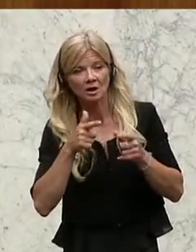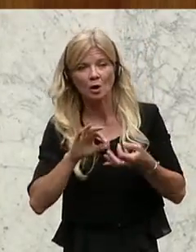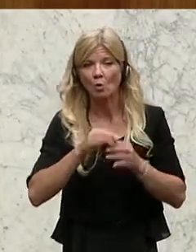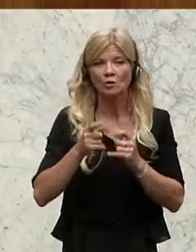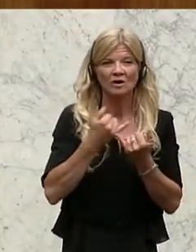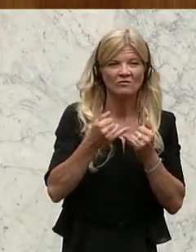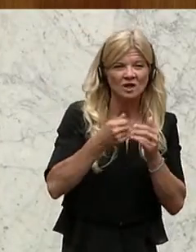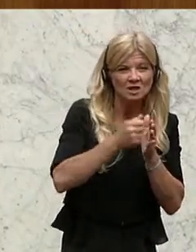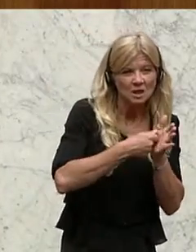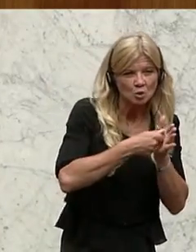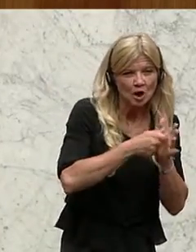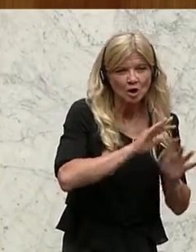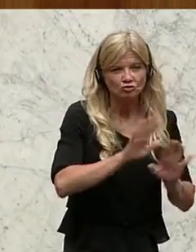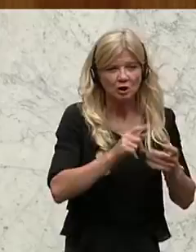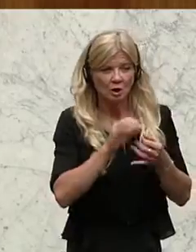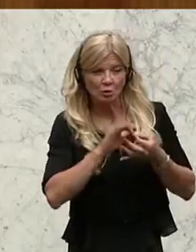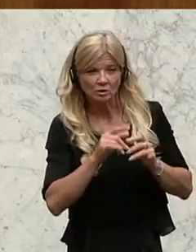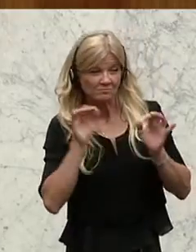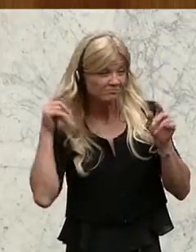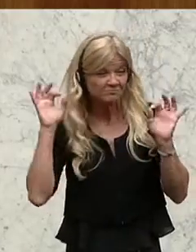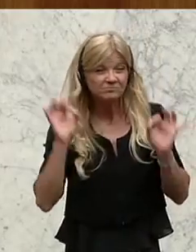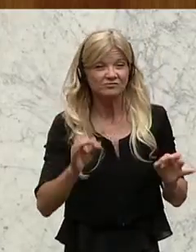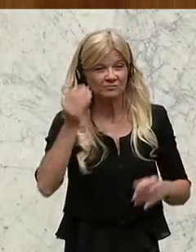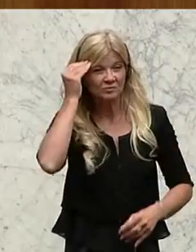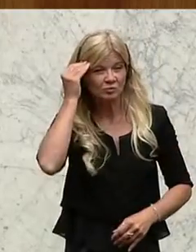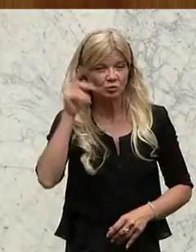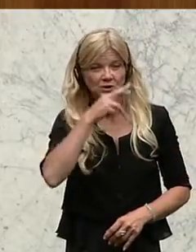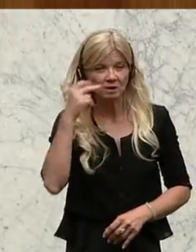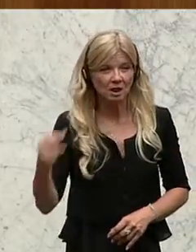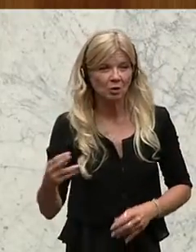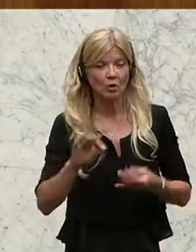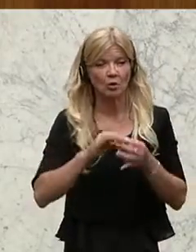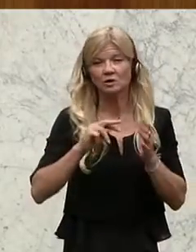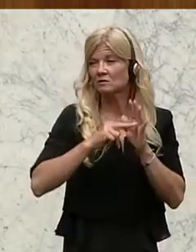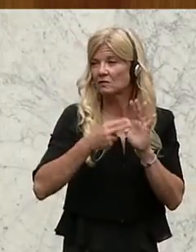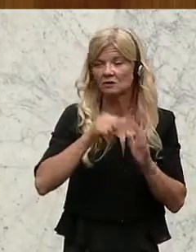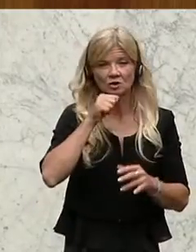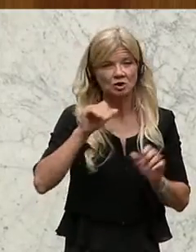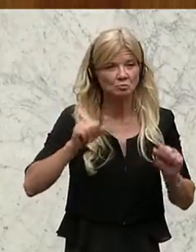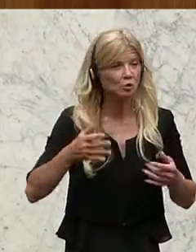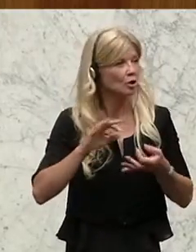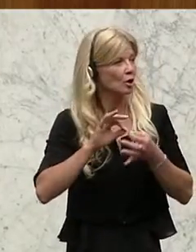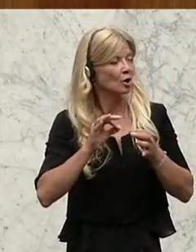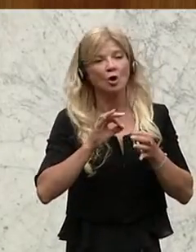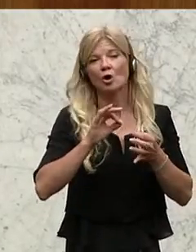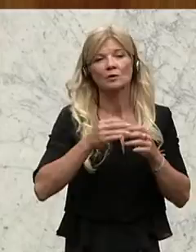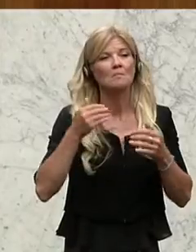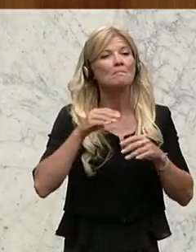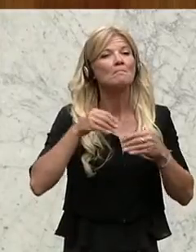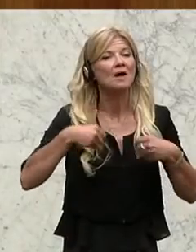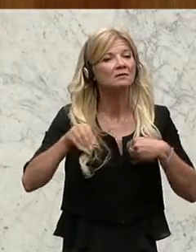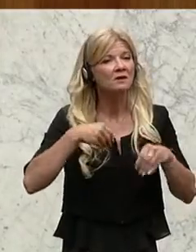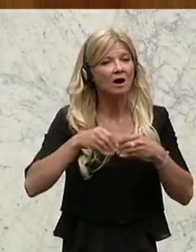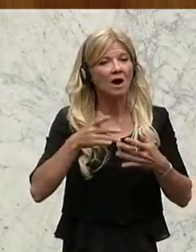Sabotage, gezielter Terror, technische Unzulänglichkeiten, Materialermüdung, Schlampereien und anderes.